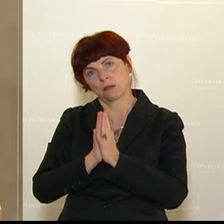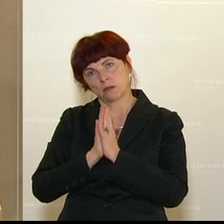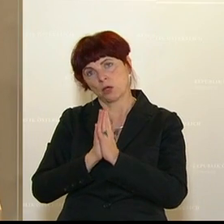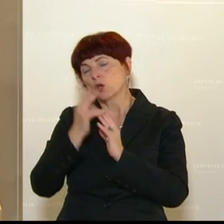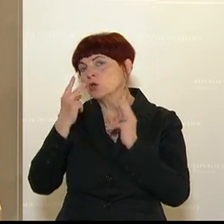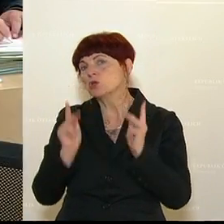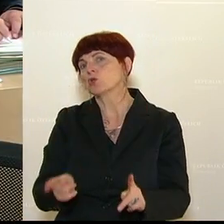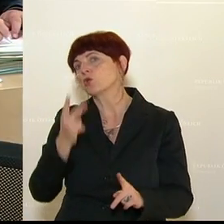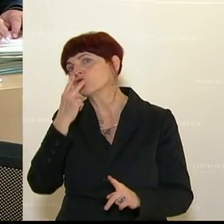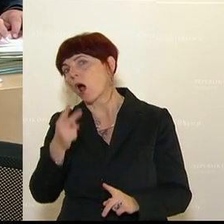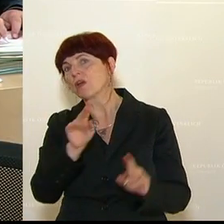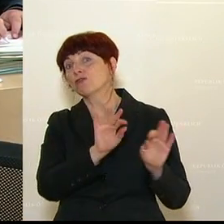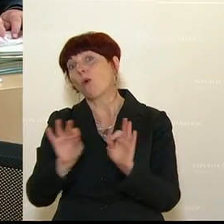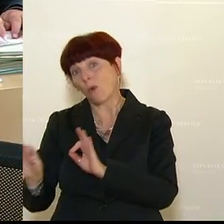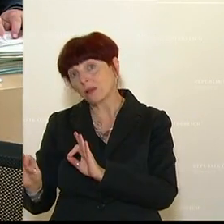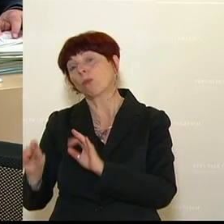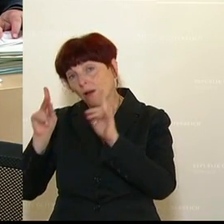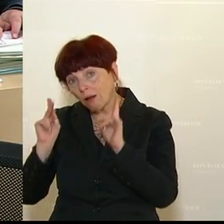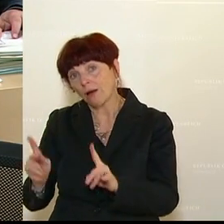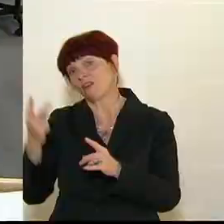an jeder versteht und auch dementsprechend einhalten kann. Applaus Vielen Dank.